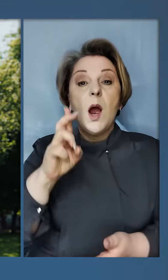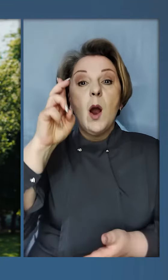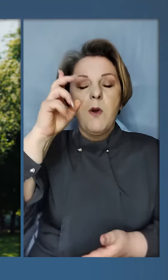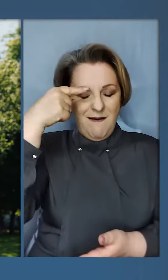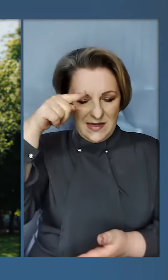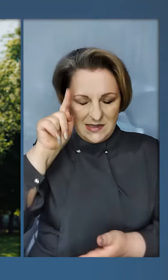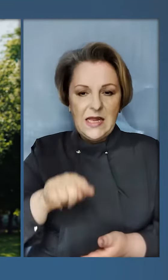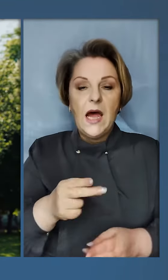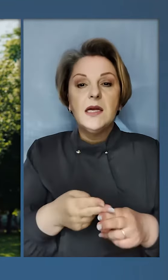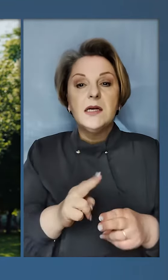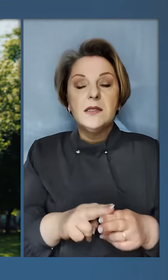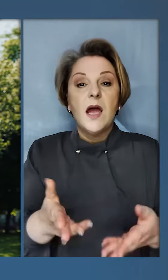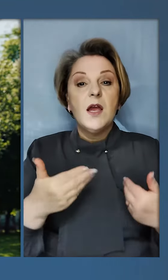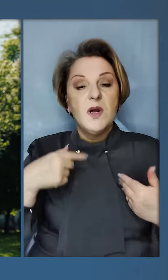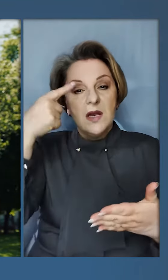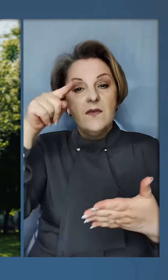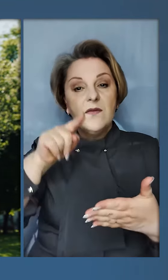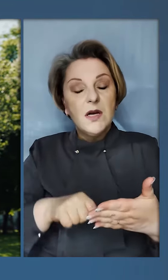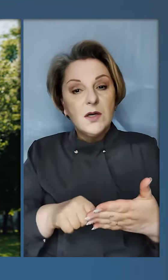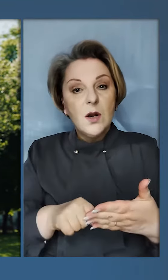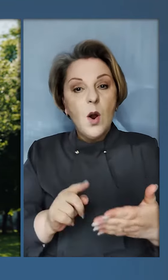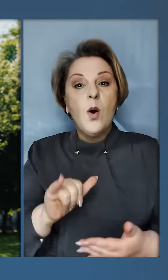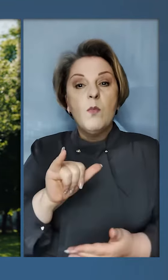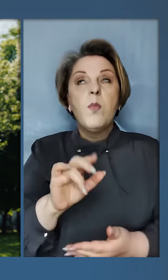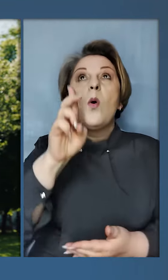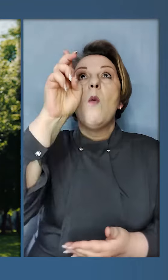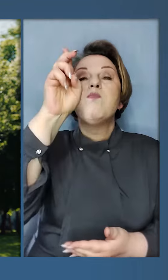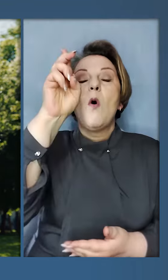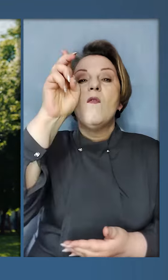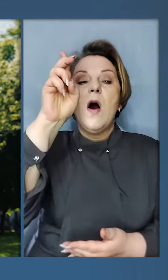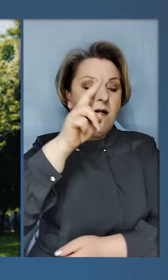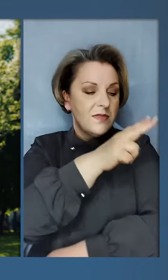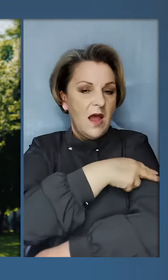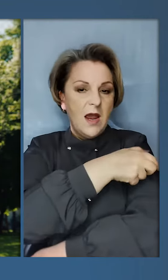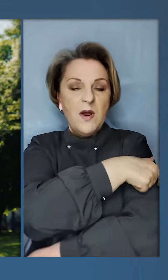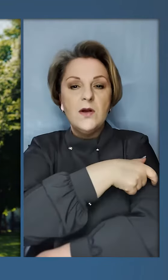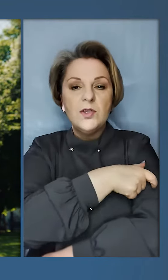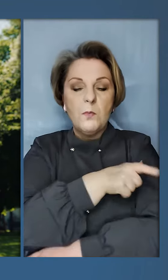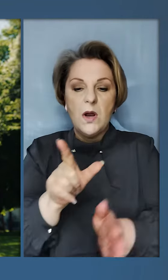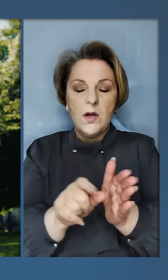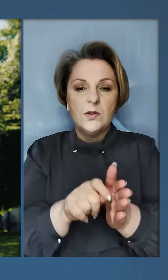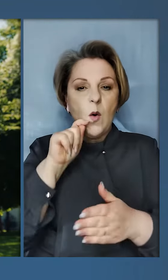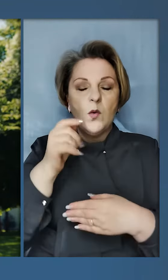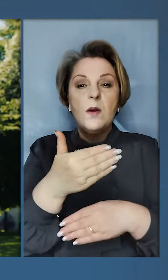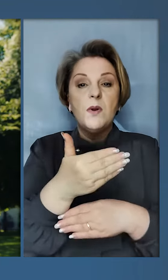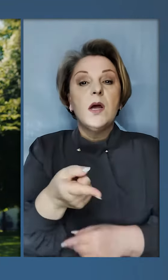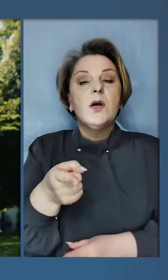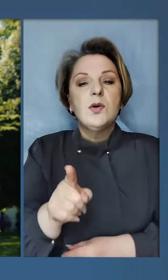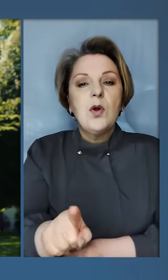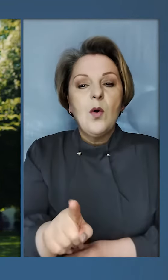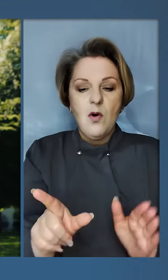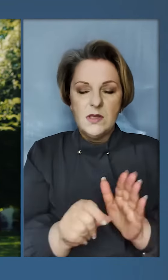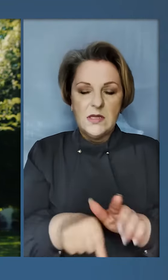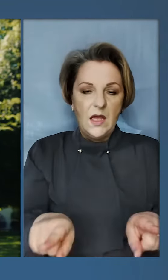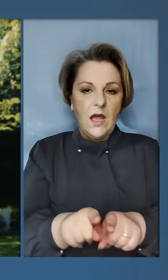Бог знає це. І ми віримо у Бога на плечі Шеврон з українським прапором. Тож,